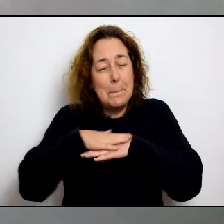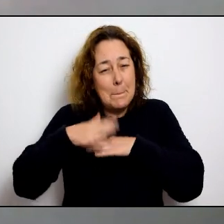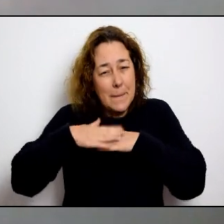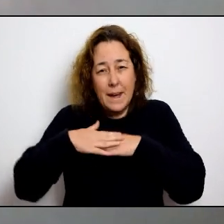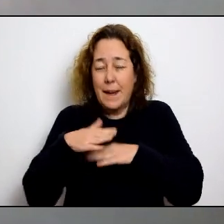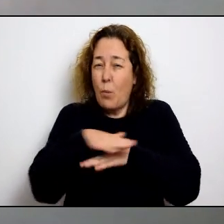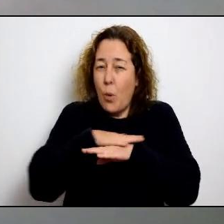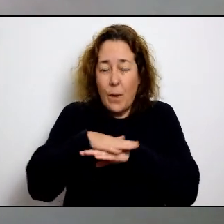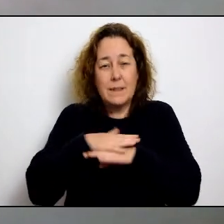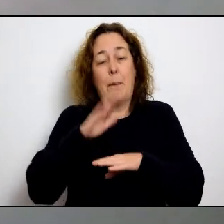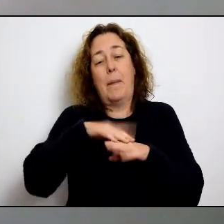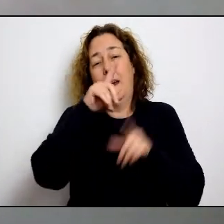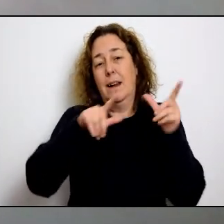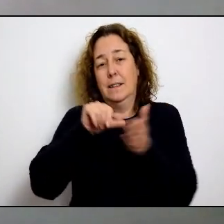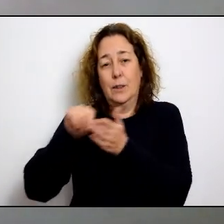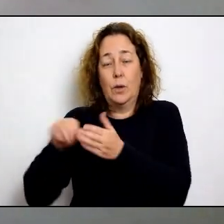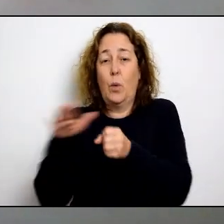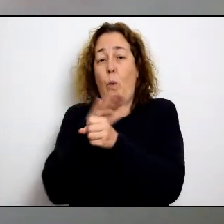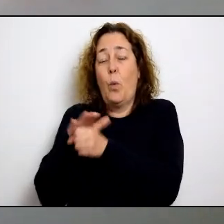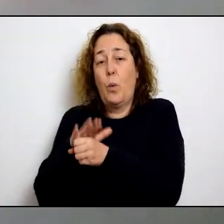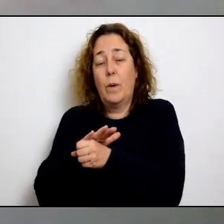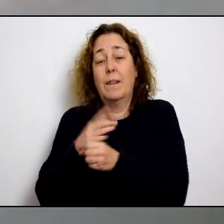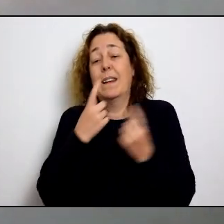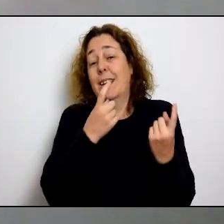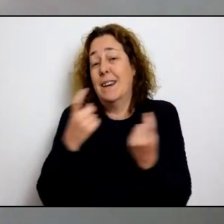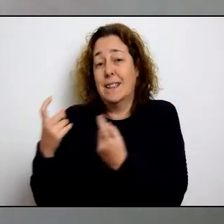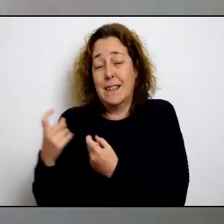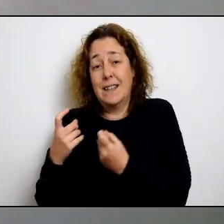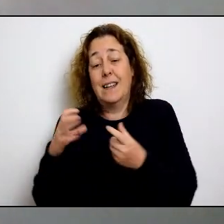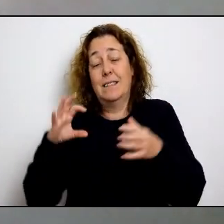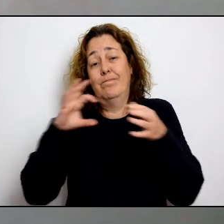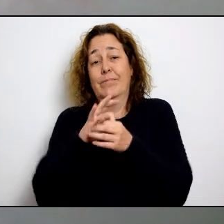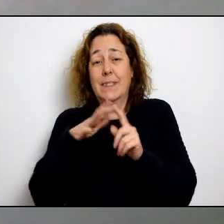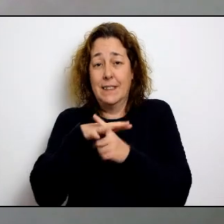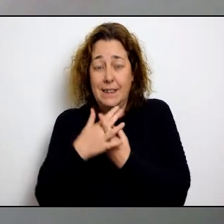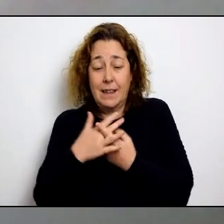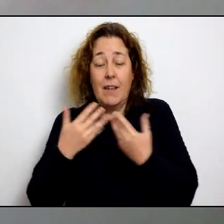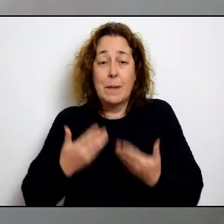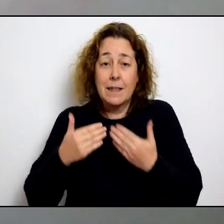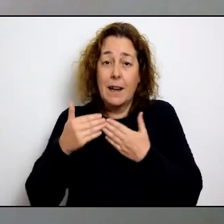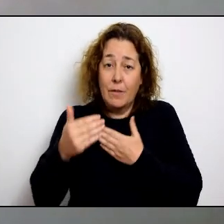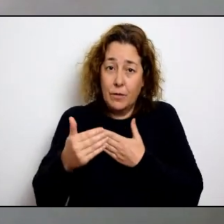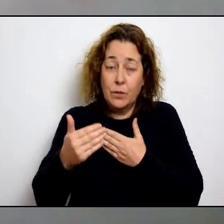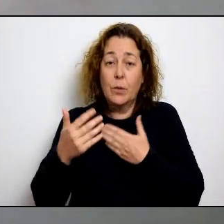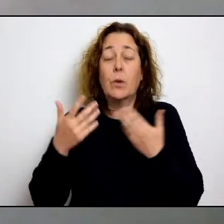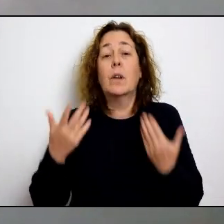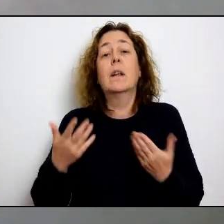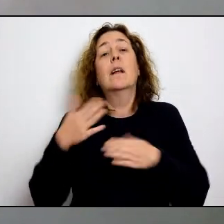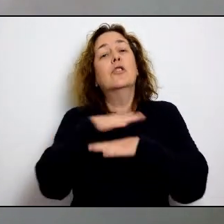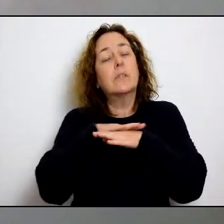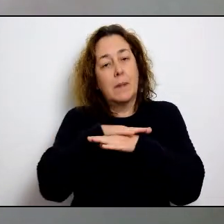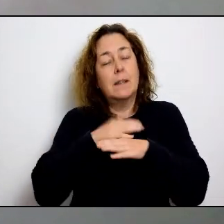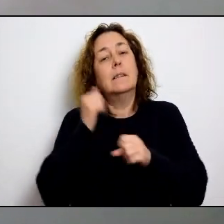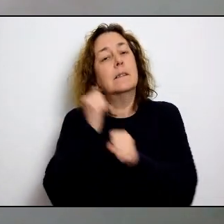feina des de casa per tal de mantenir sa feina essencial i bàsica perquè els nostres ciutadans i ciutadanes estiguin coberts en tot moment